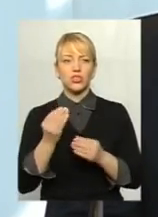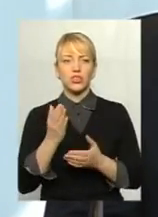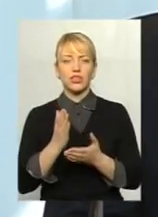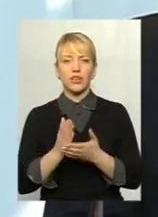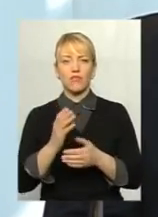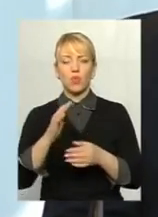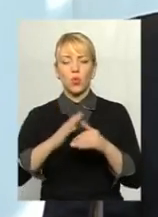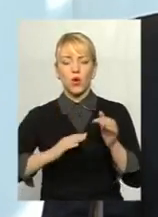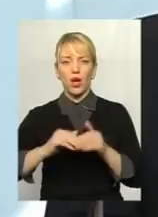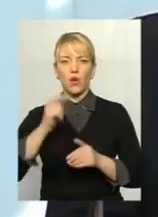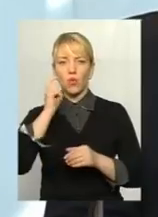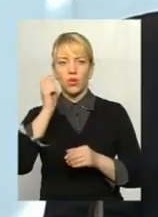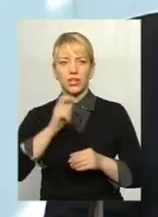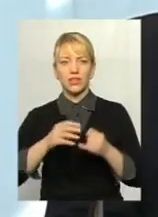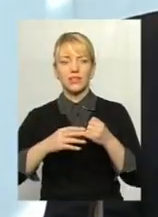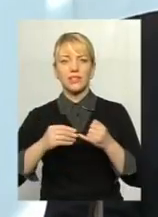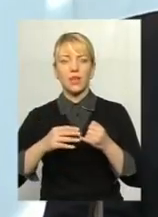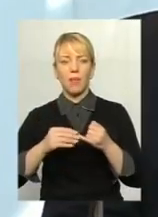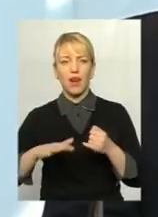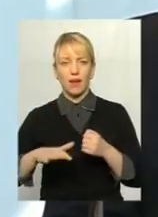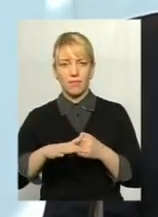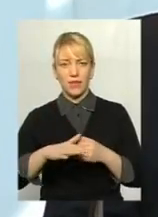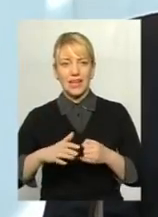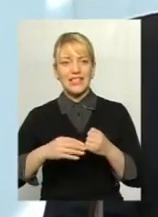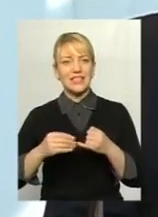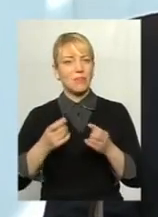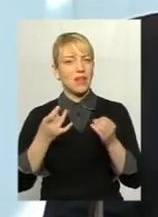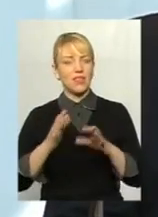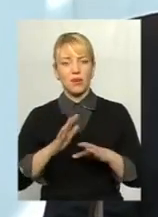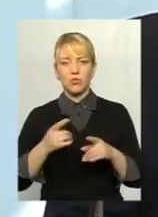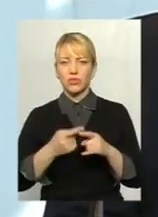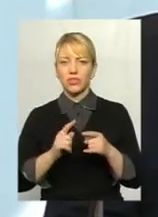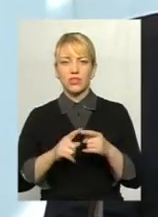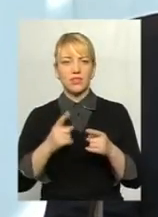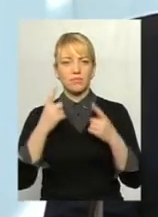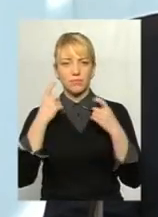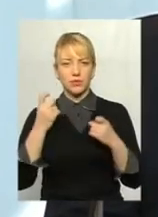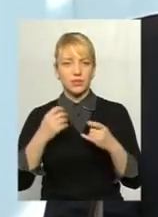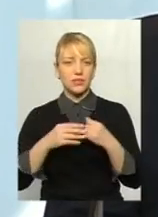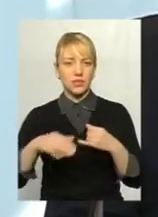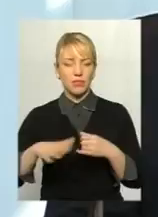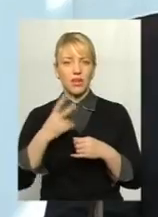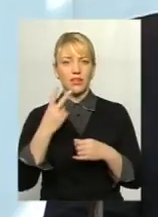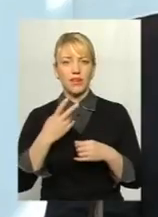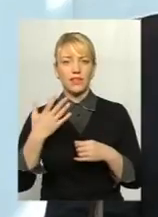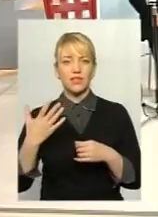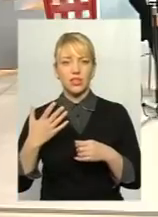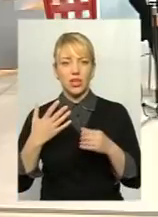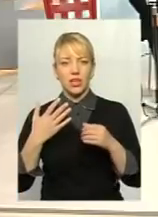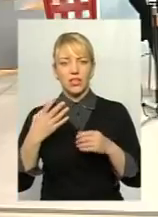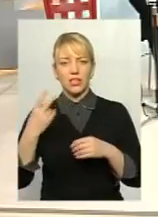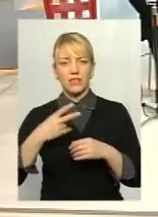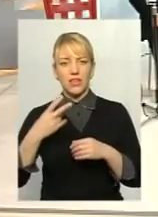Земля. Земля непроста, земля, яка родюча надзвичайно, 22% чорноземлів сконцентрована в Україні.